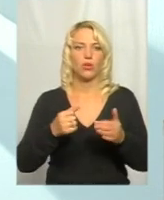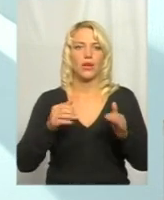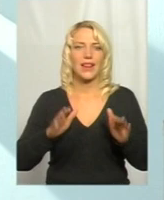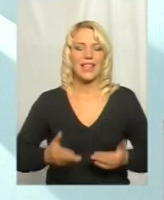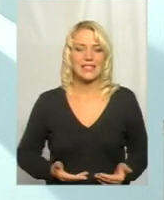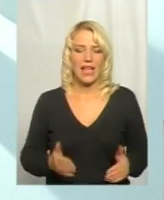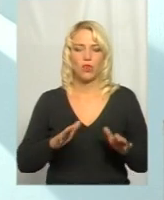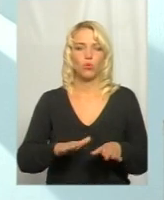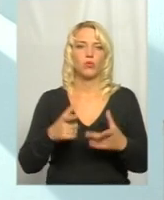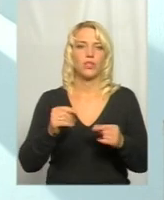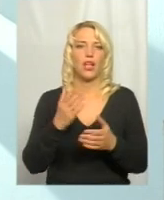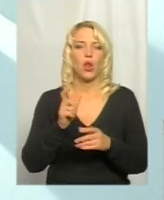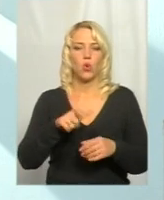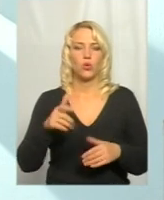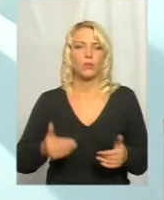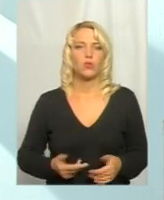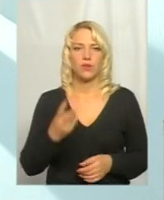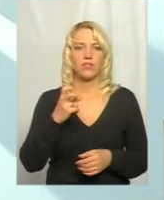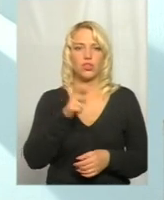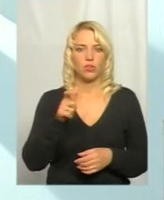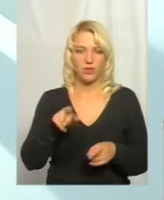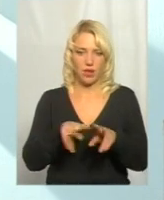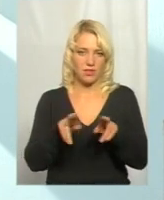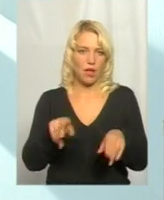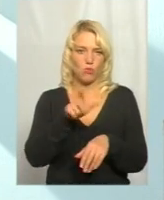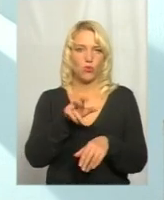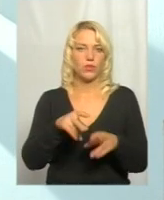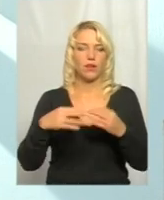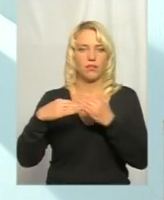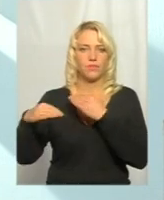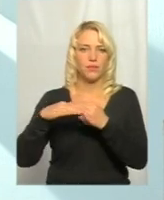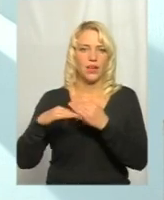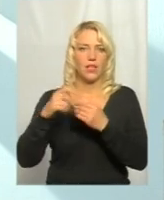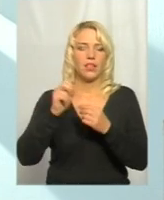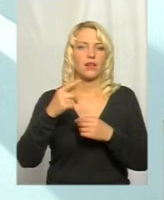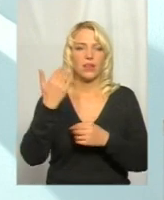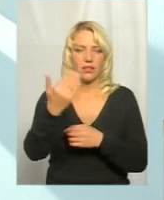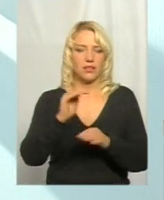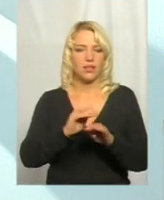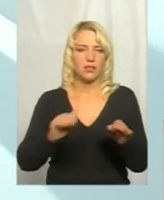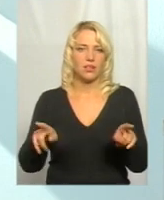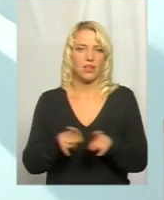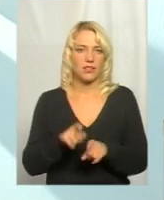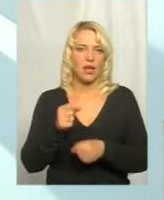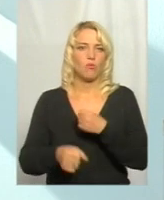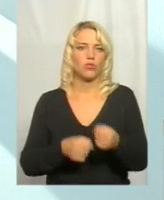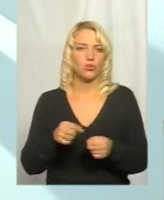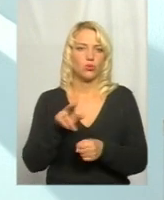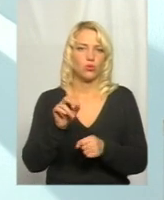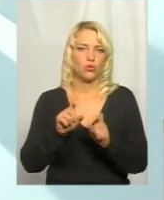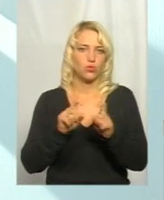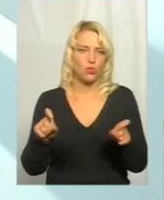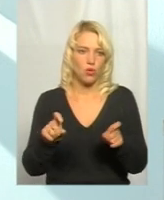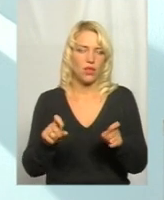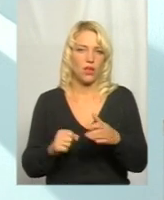ті самі громадяни, вони ті самі люди, і їхні діти також на шкільному автобусі їдуть до опорної школи. Тому